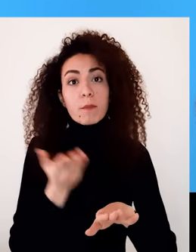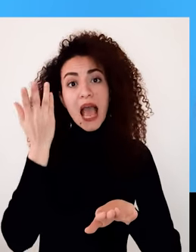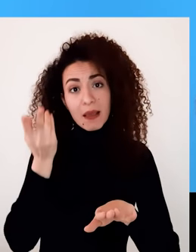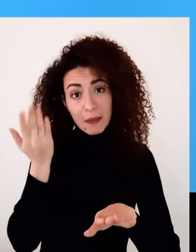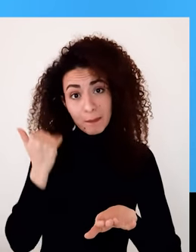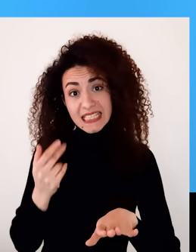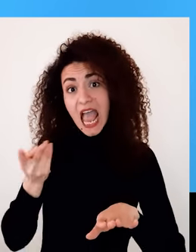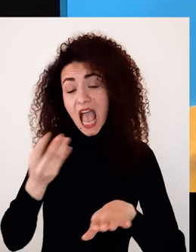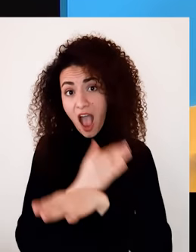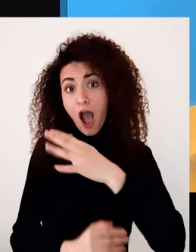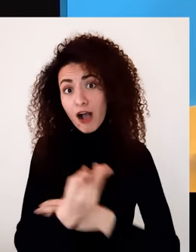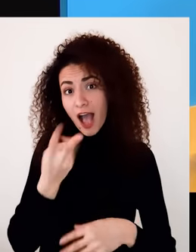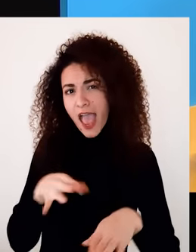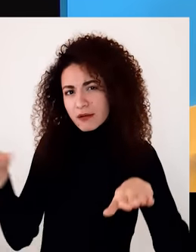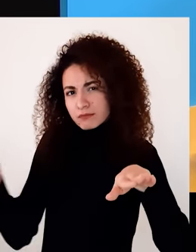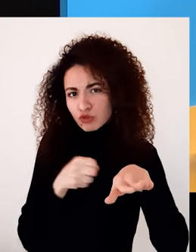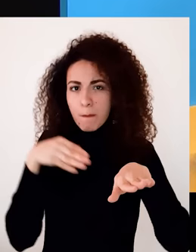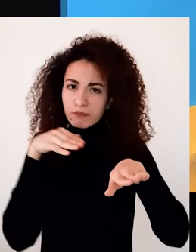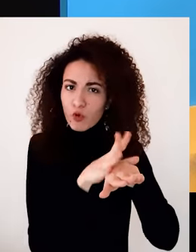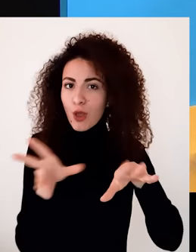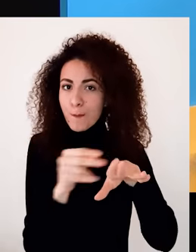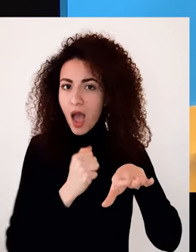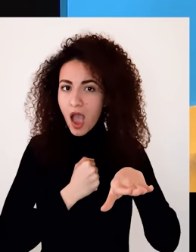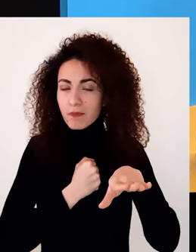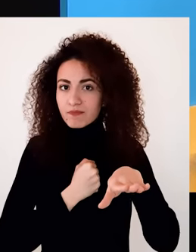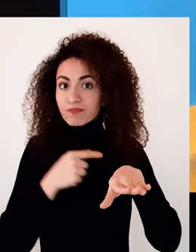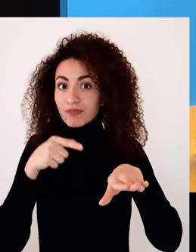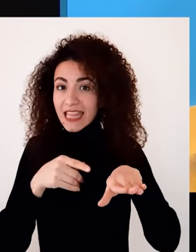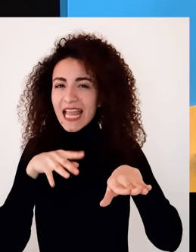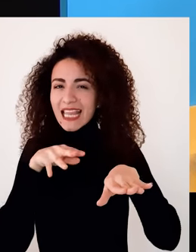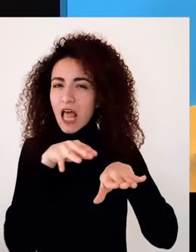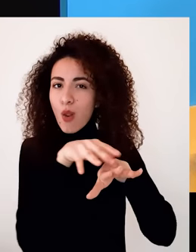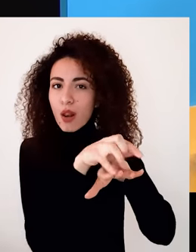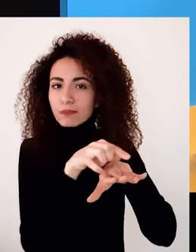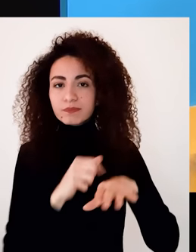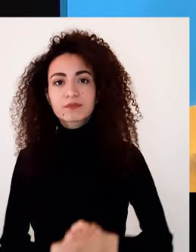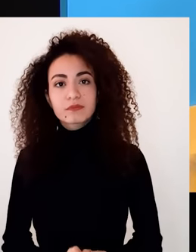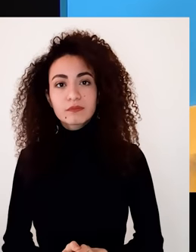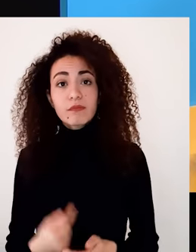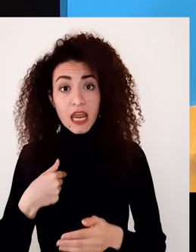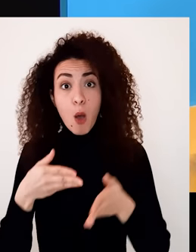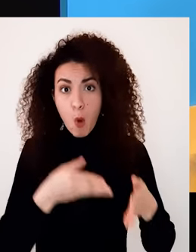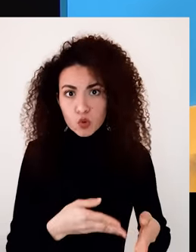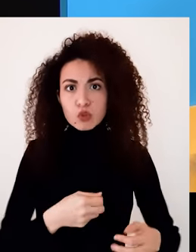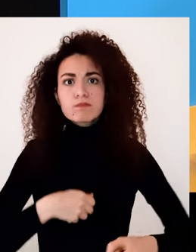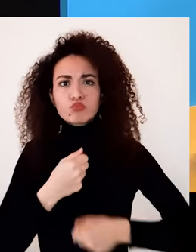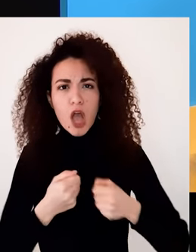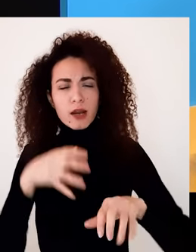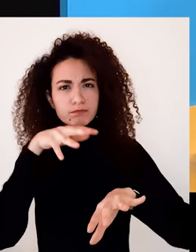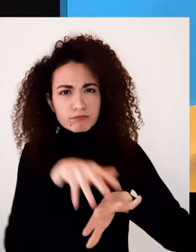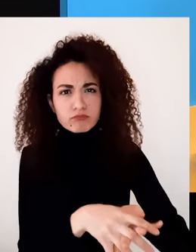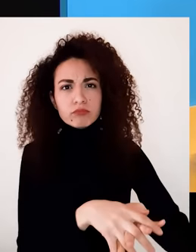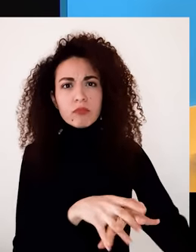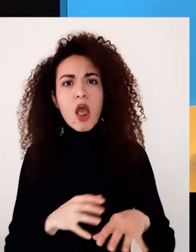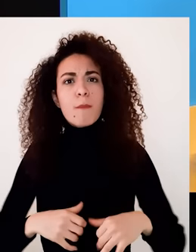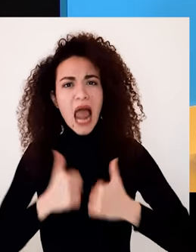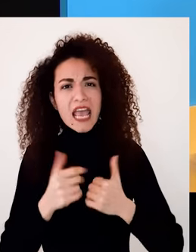مخصص لأنهم أم لا فهي بتهدف لتوسيع إطار التأثير النساء ذات الإعاقة من خلال تواجدهم ومشاركتهم الفعالة